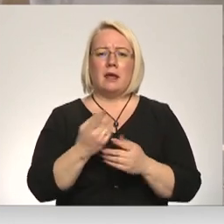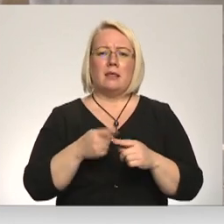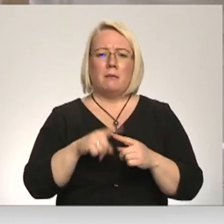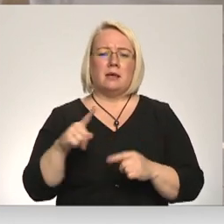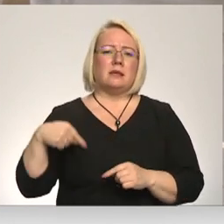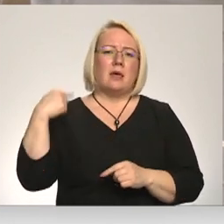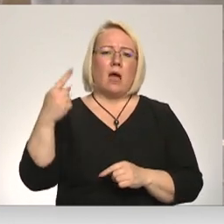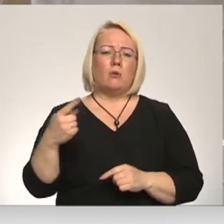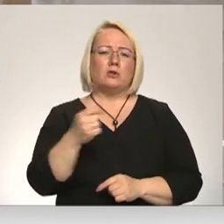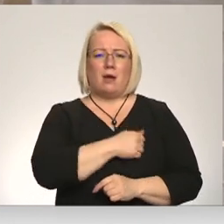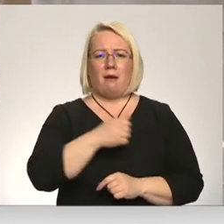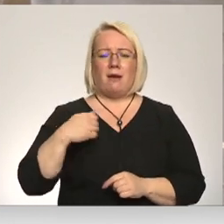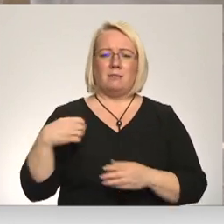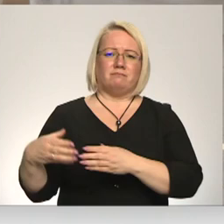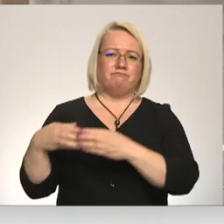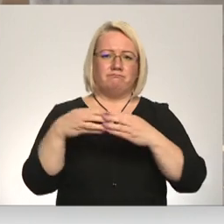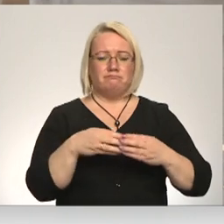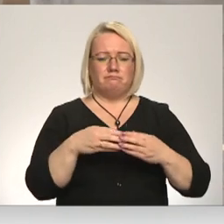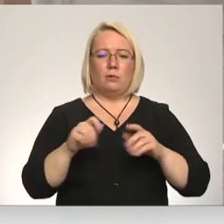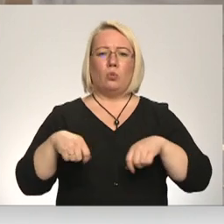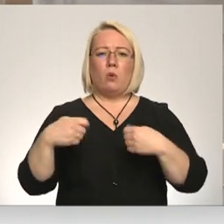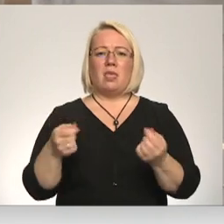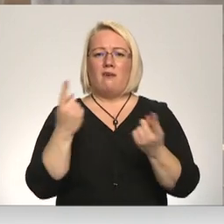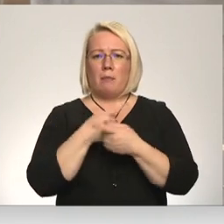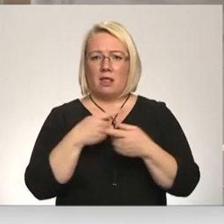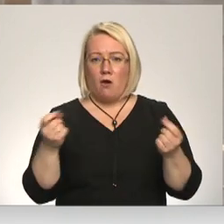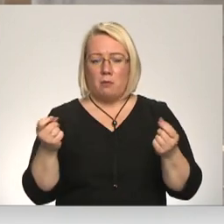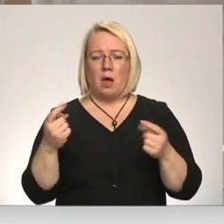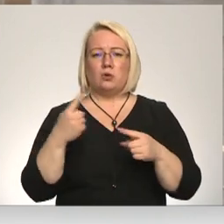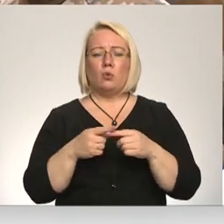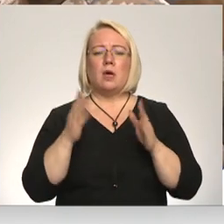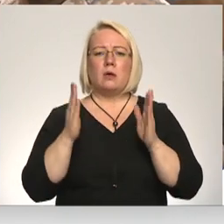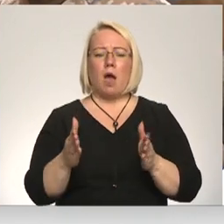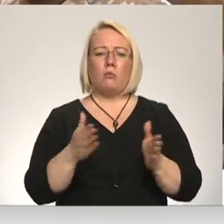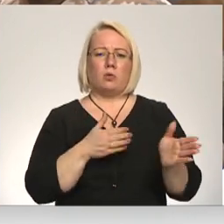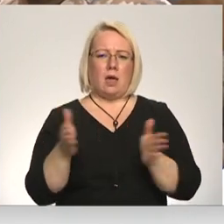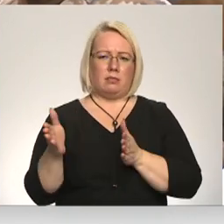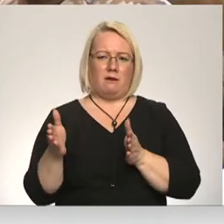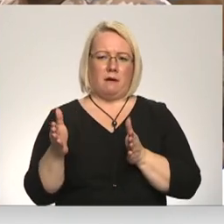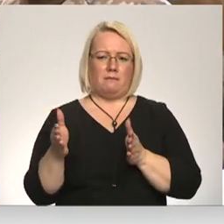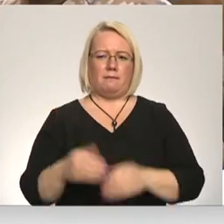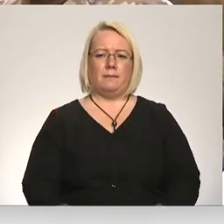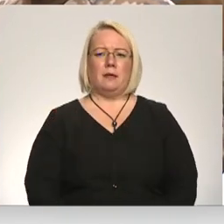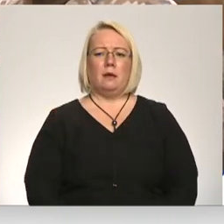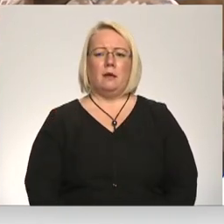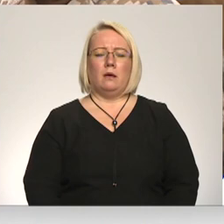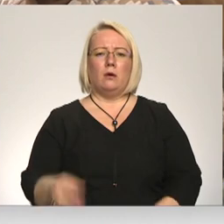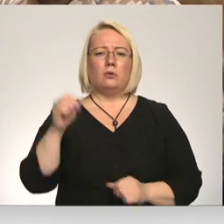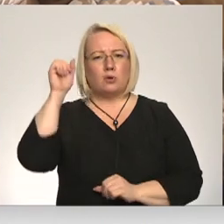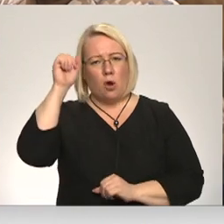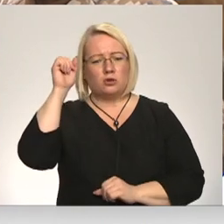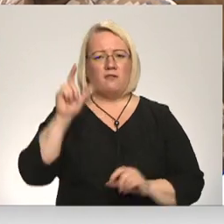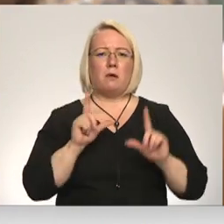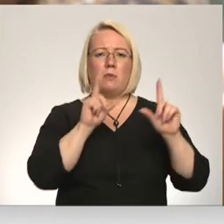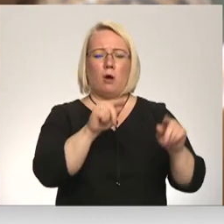kontingentam mēs to visu nodevām informāciju un tur jābūt gatava. Uz Kosovīru